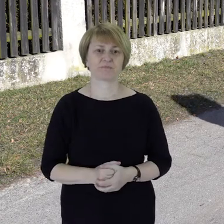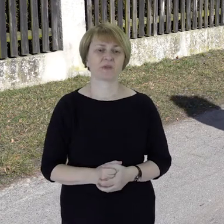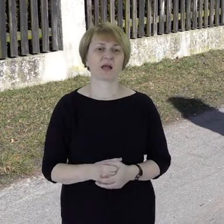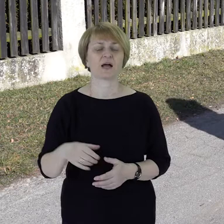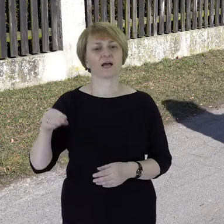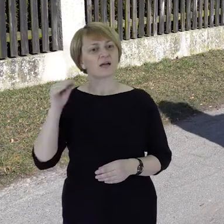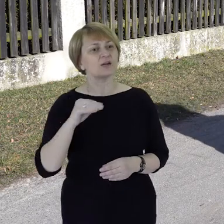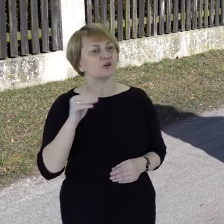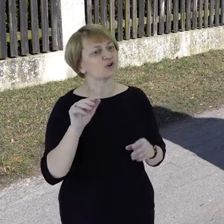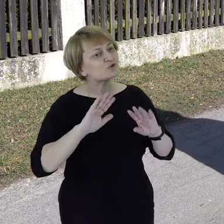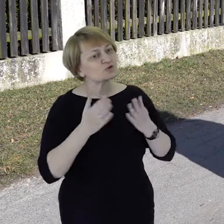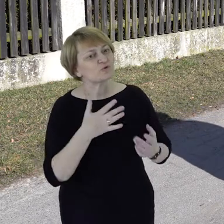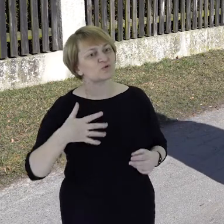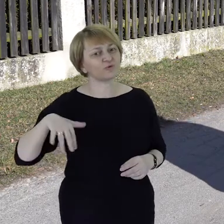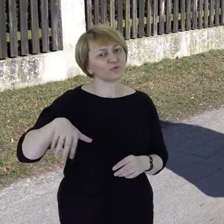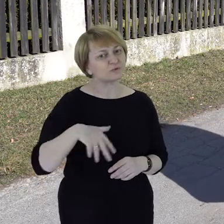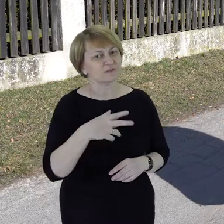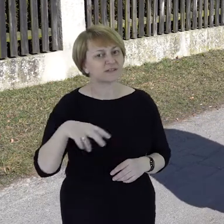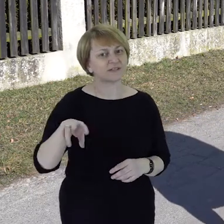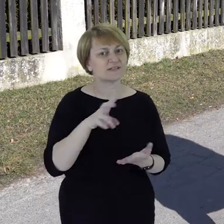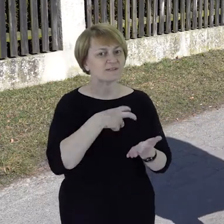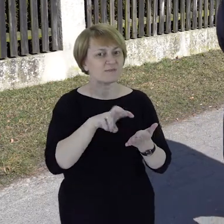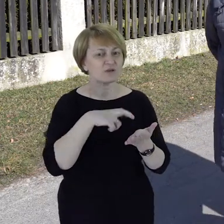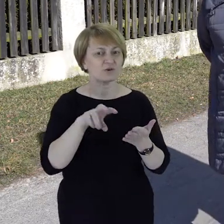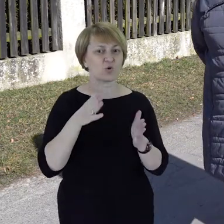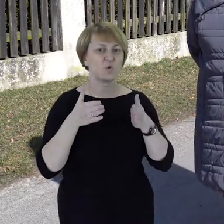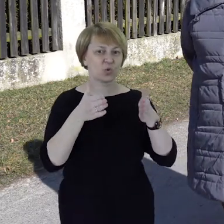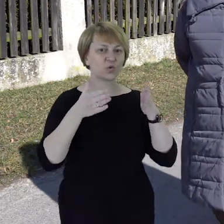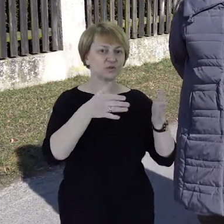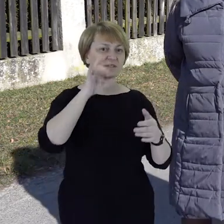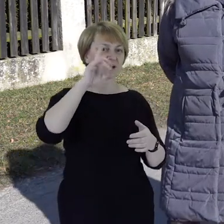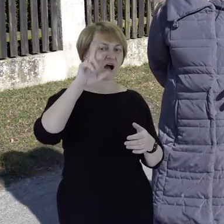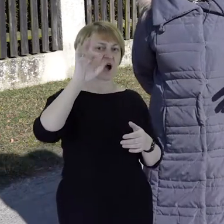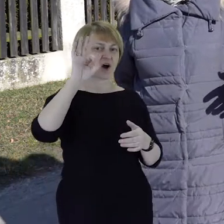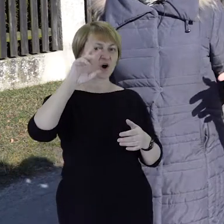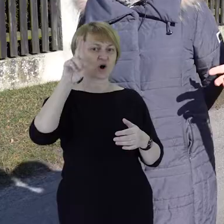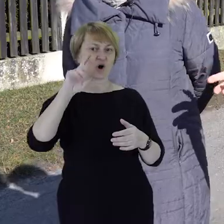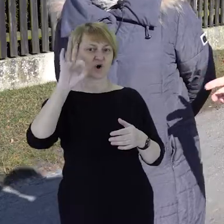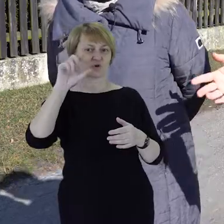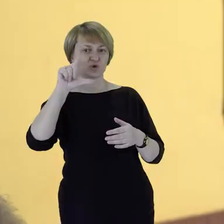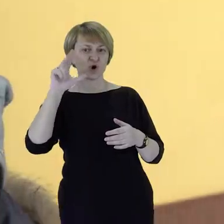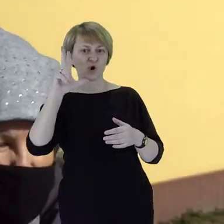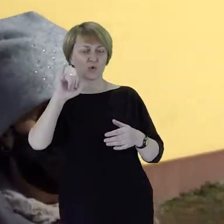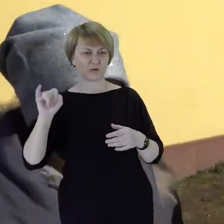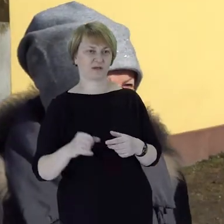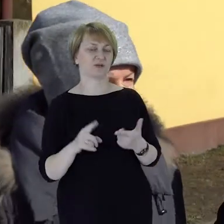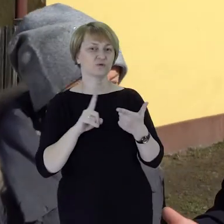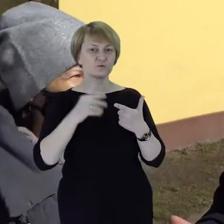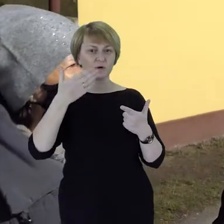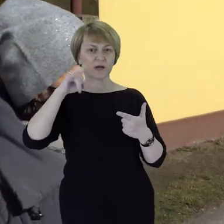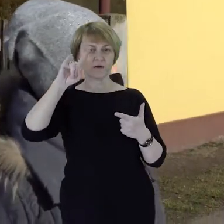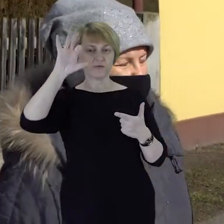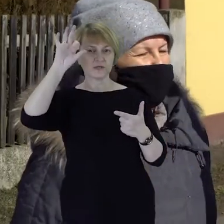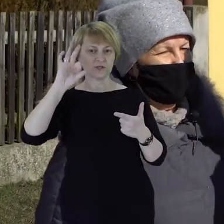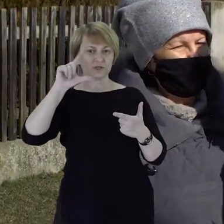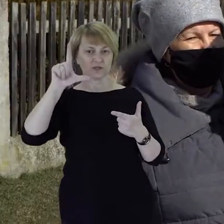krótkim spacerem na ulicę Gorzołki, chociaż na pewno postać i myśliwca, o którym już